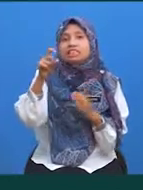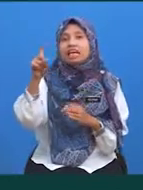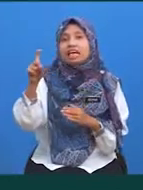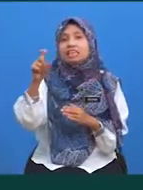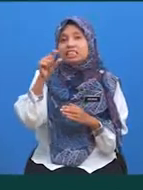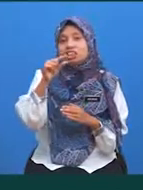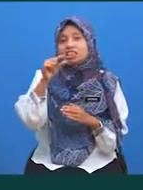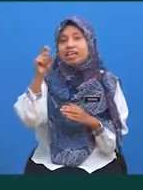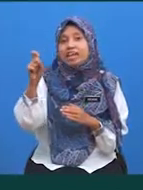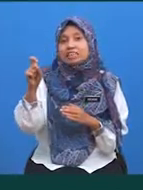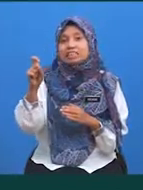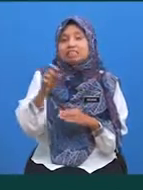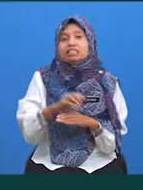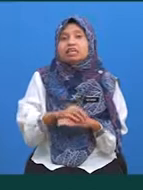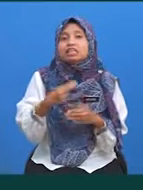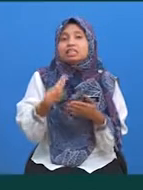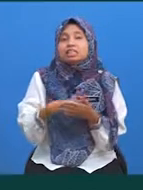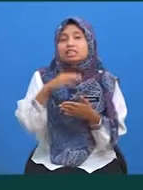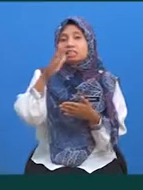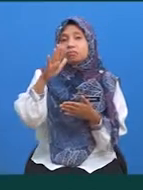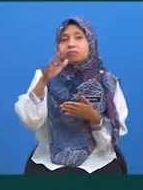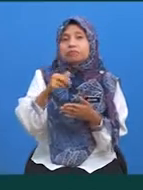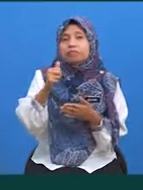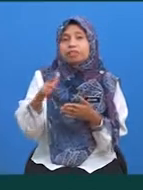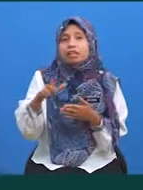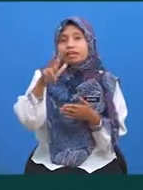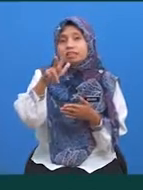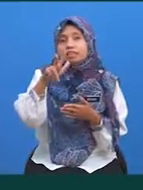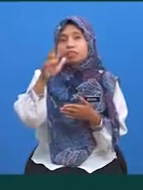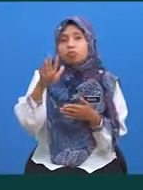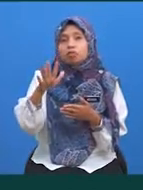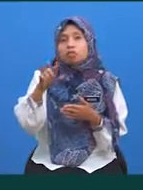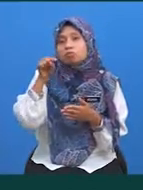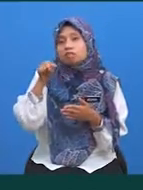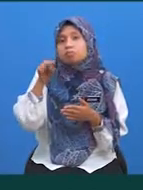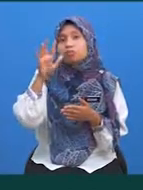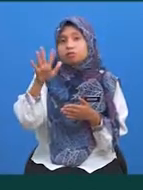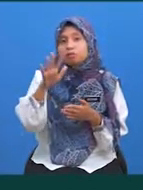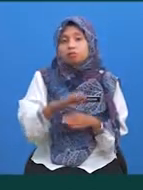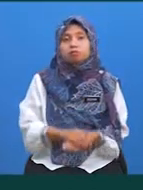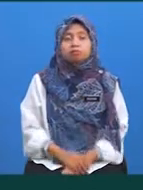X bagi hat 2 hingga 5 ialah 35 perpuluhan 5